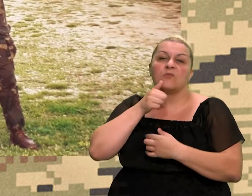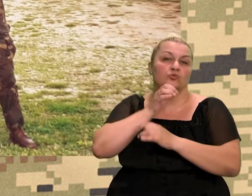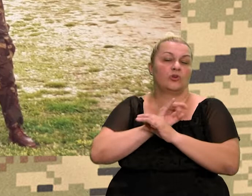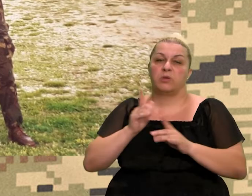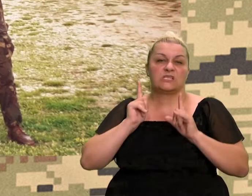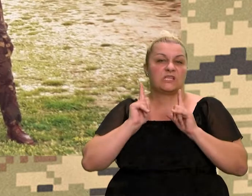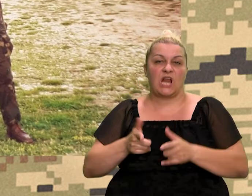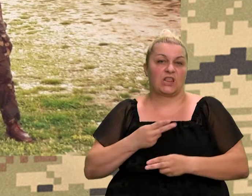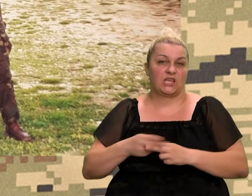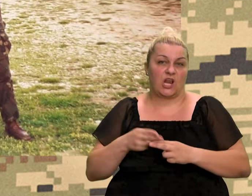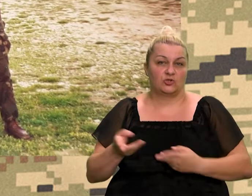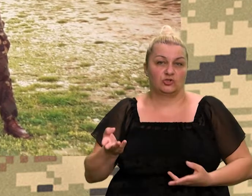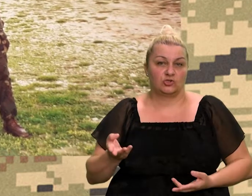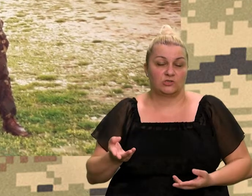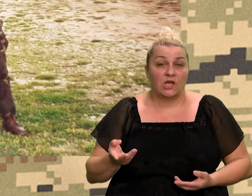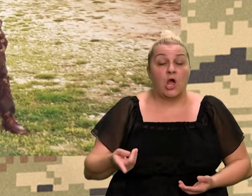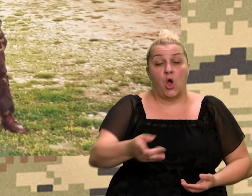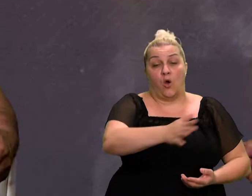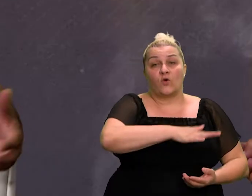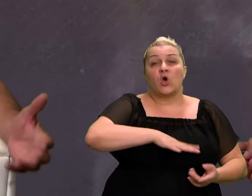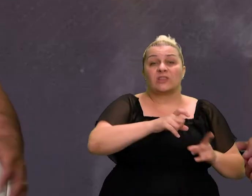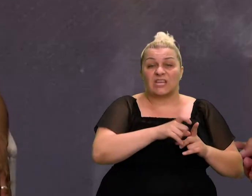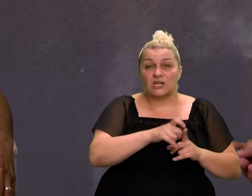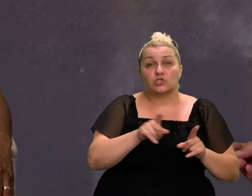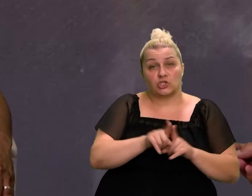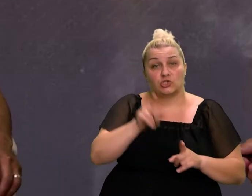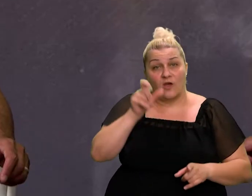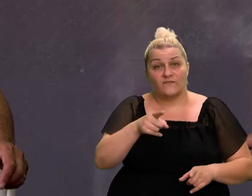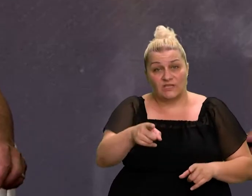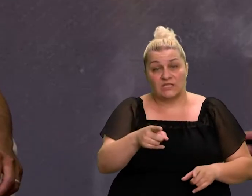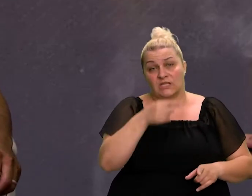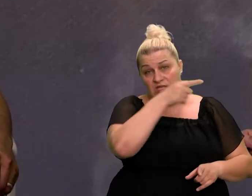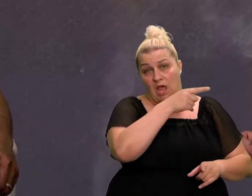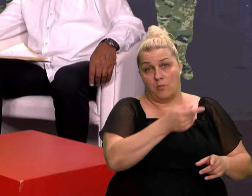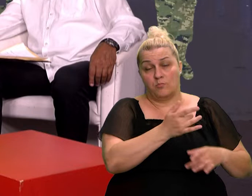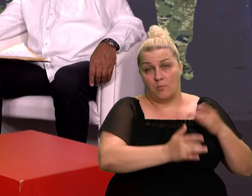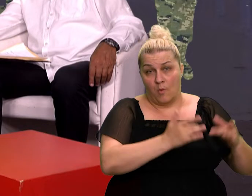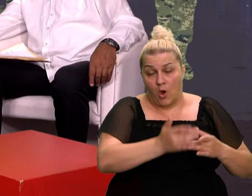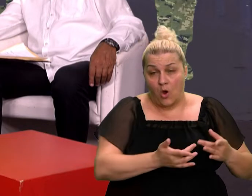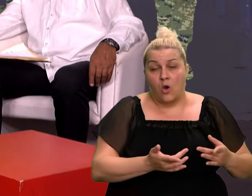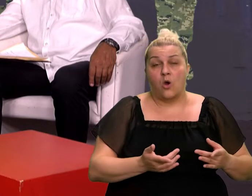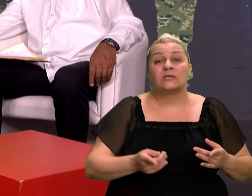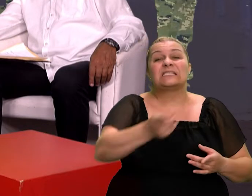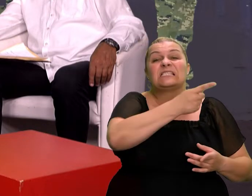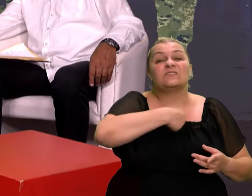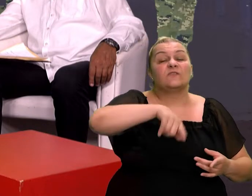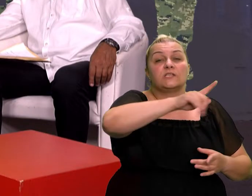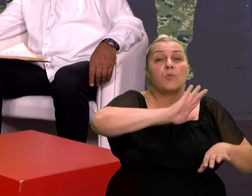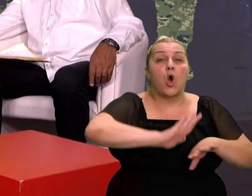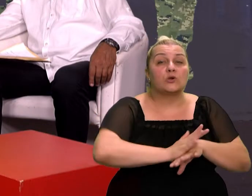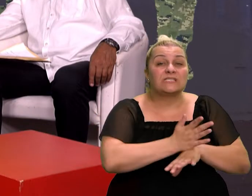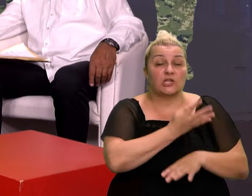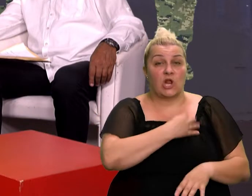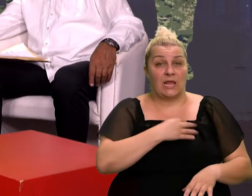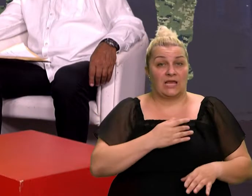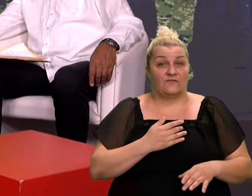I mi tu domaći, taj cili Drniški kraj, i vi ste gospodin Vrbatović od Ozgar, je osjećati Hrvatsku